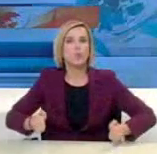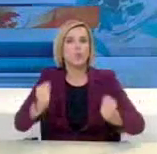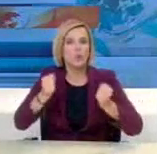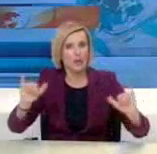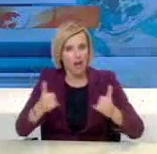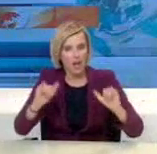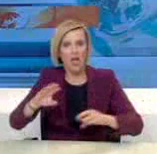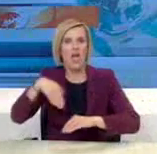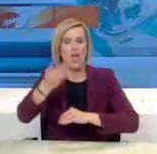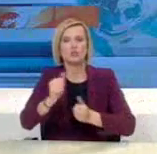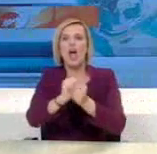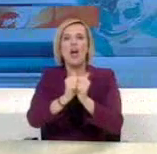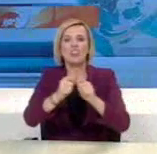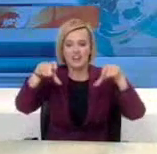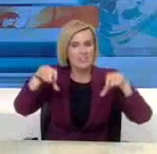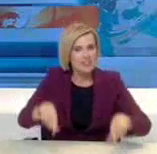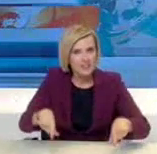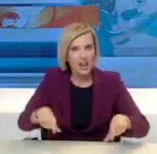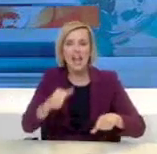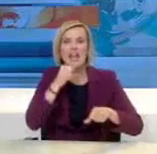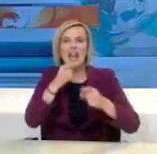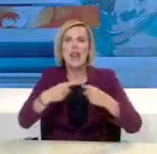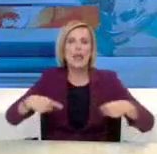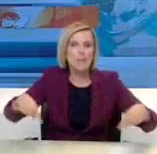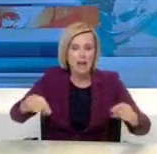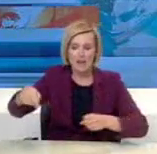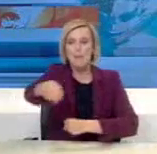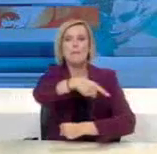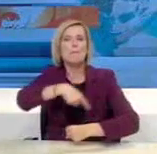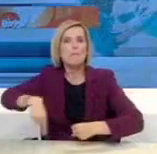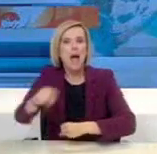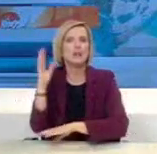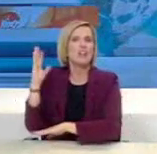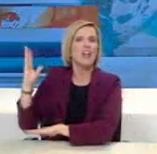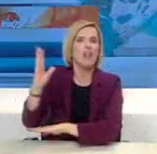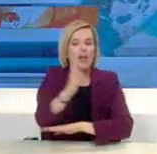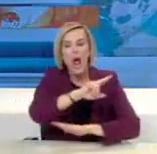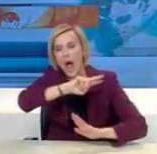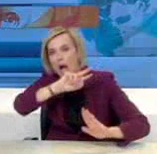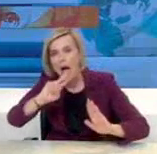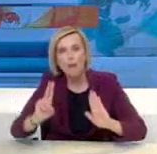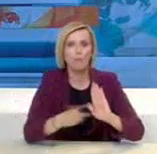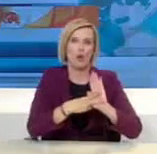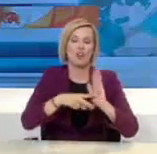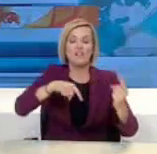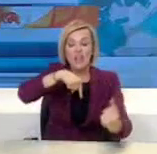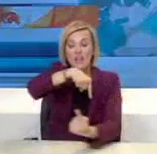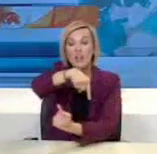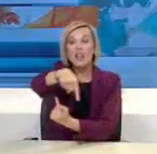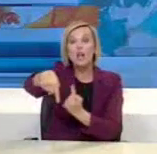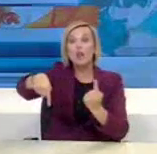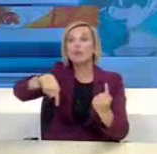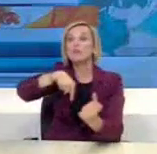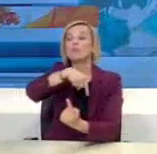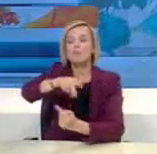άθλησης, οργανωμένες μαρίνες, πάρκα και άλση. Η απογόρευση κυκλοφορίας δεν επηρεάζει